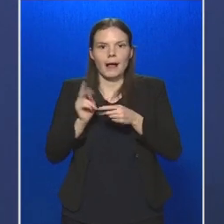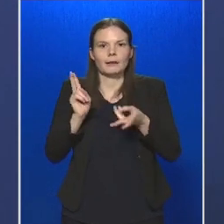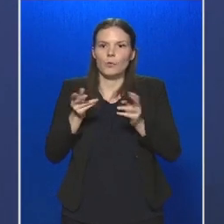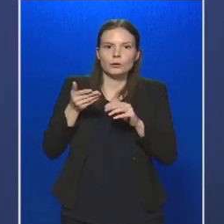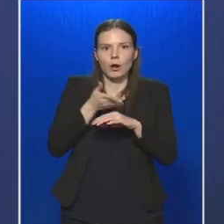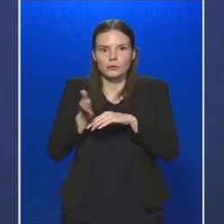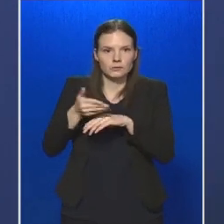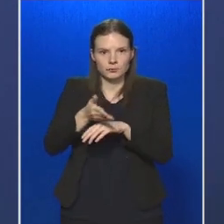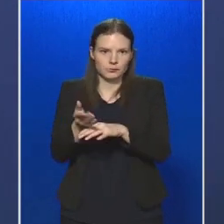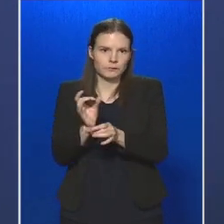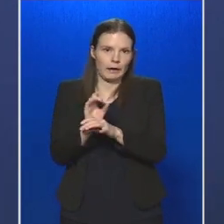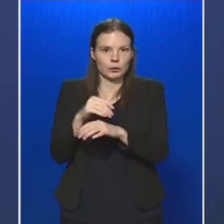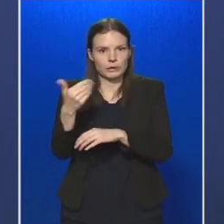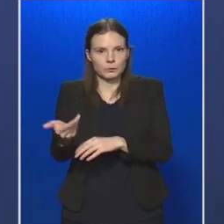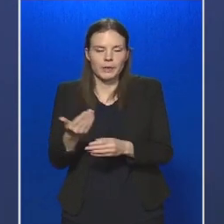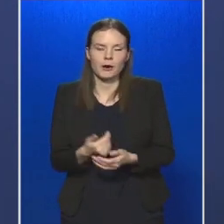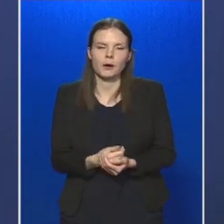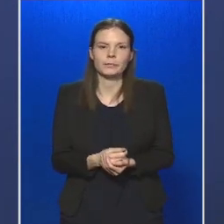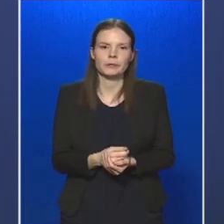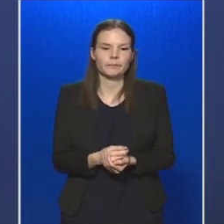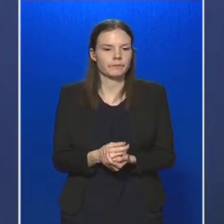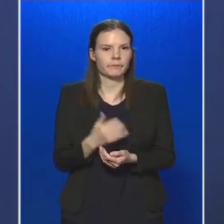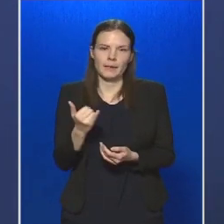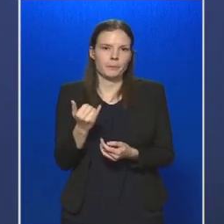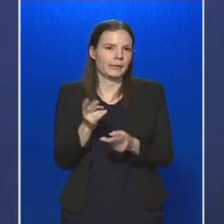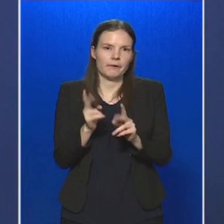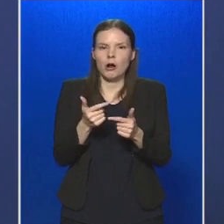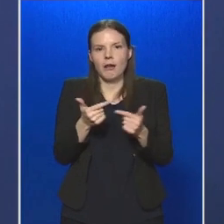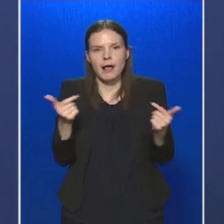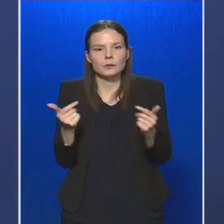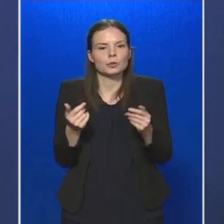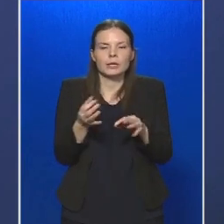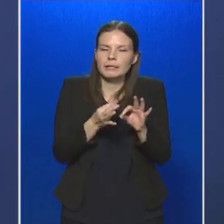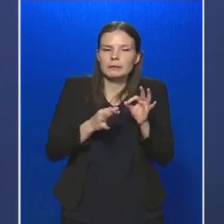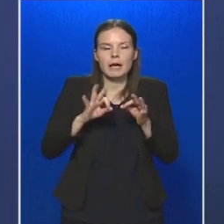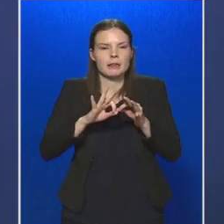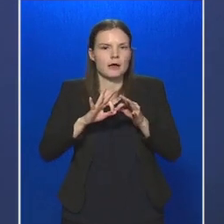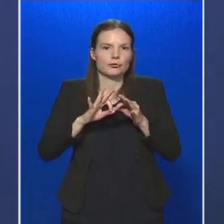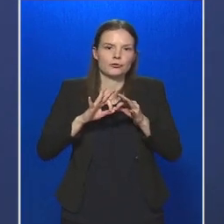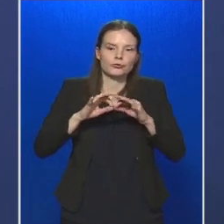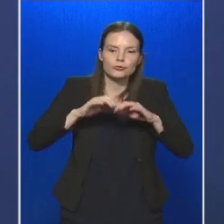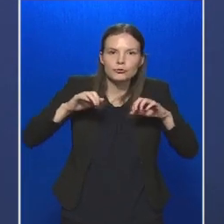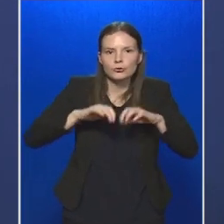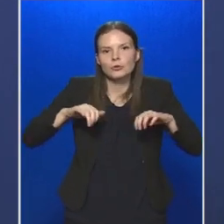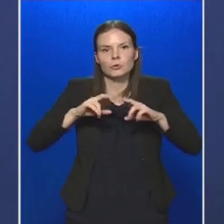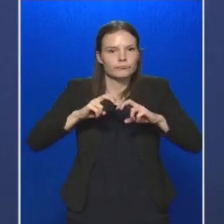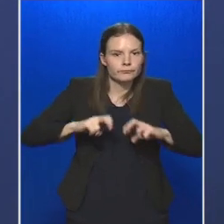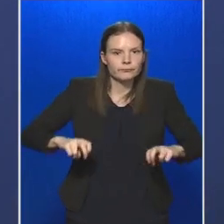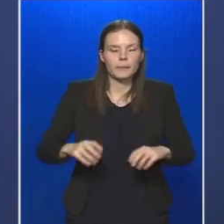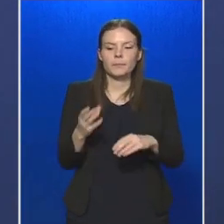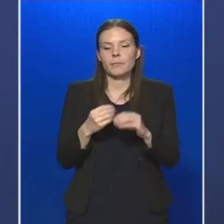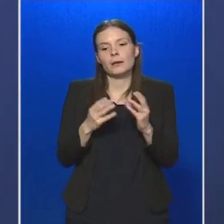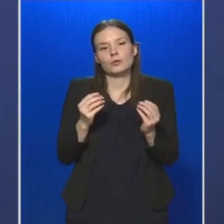kerülni, ami már nem mindig teszi lehetővé az eseteknek a teljes feltárását, hiszen számos